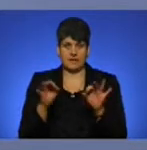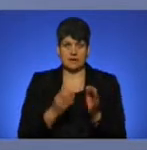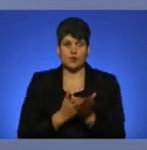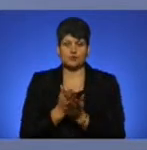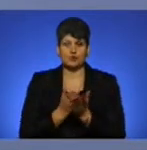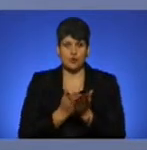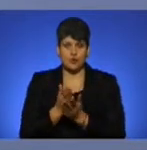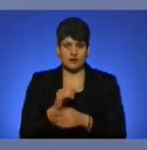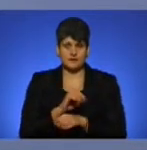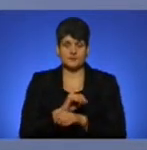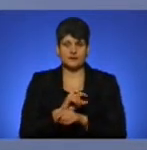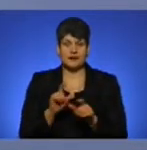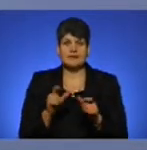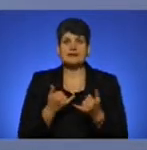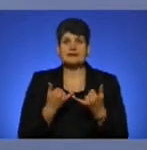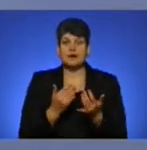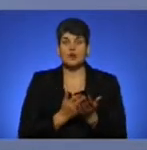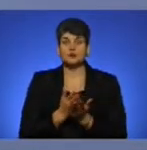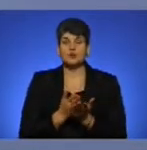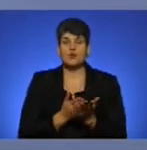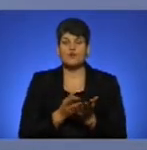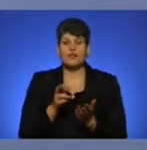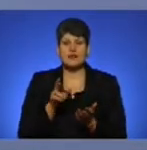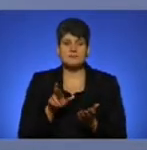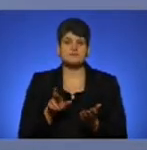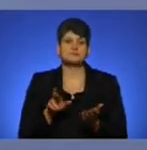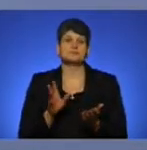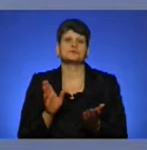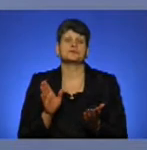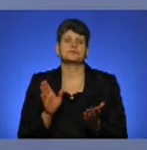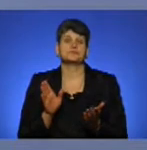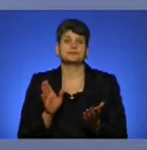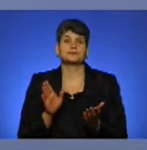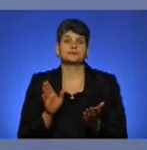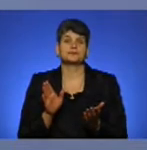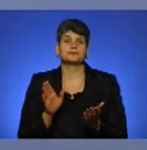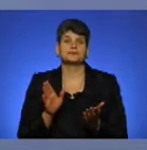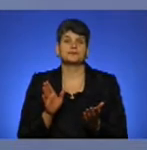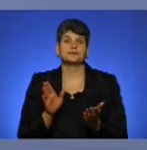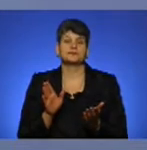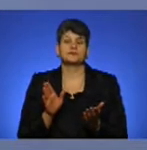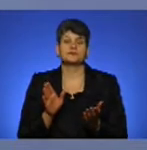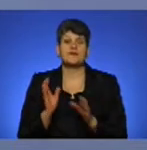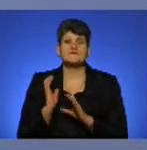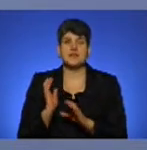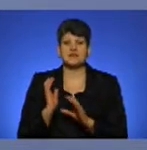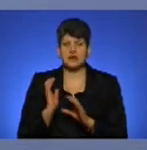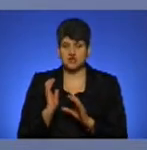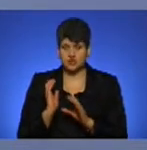пероні і для обслуговування вантажів,